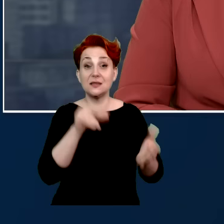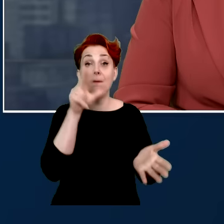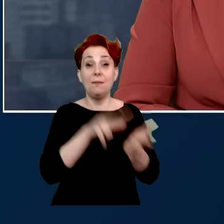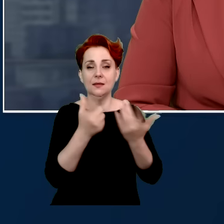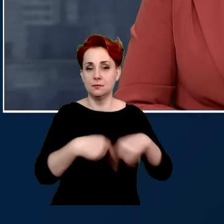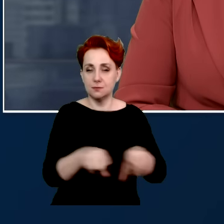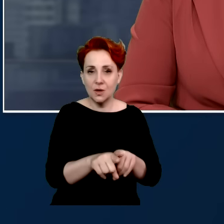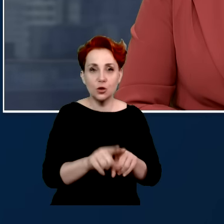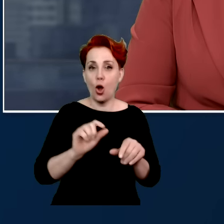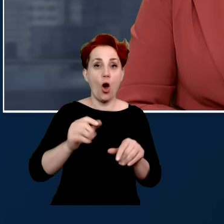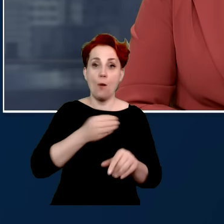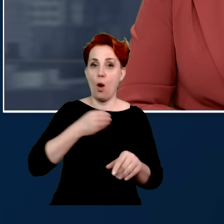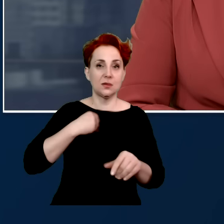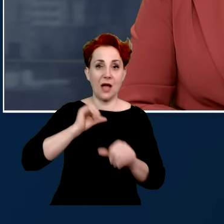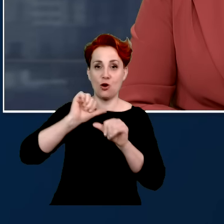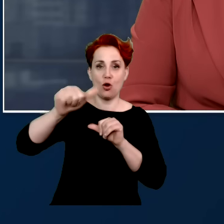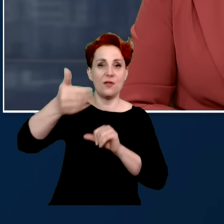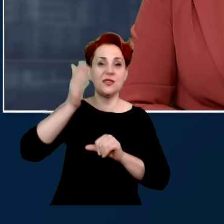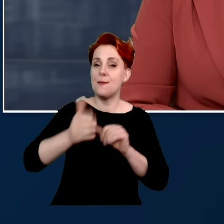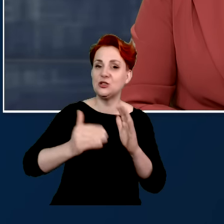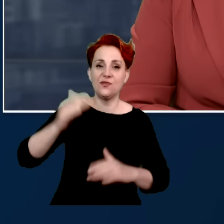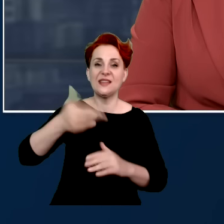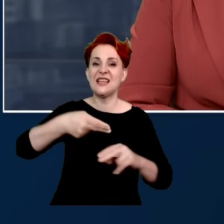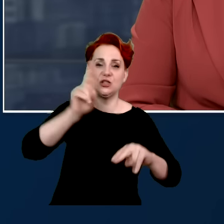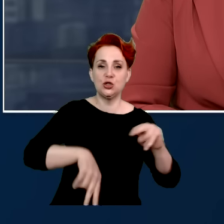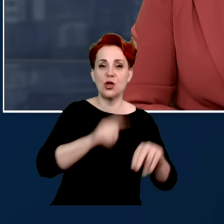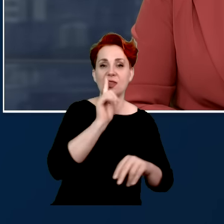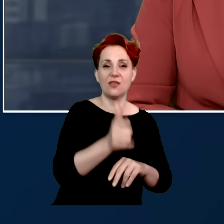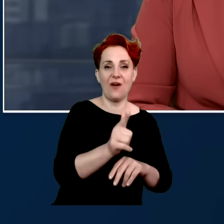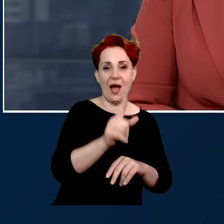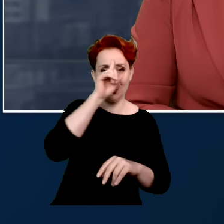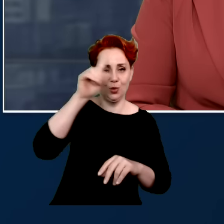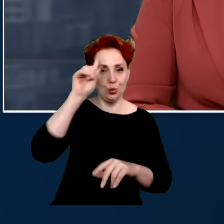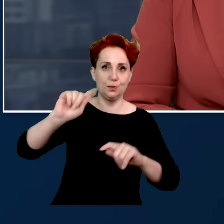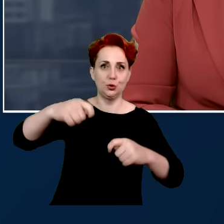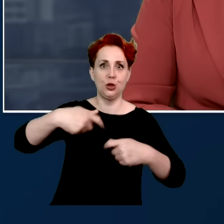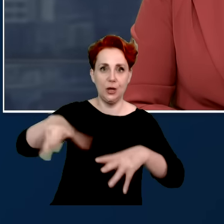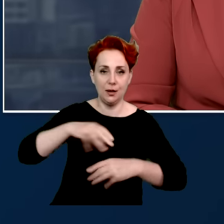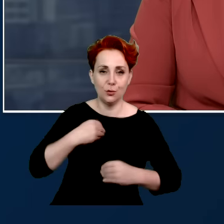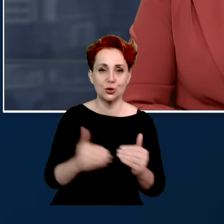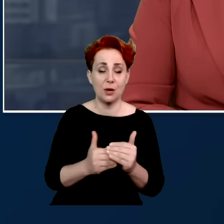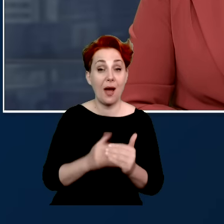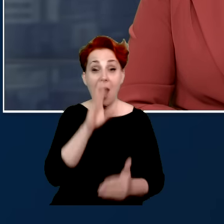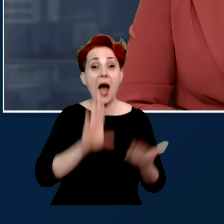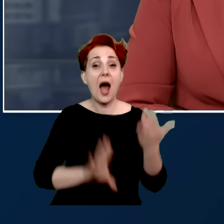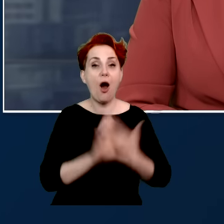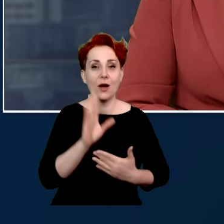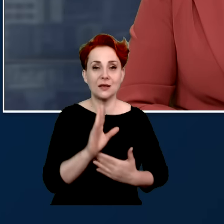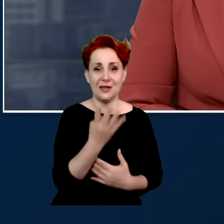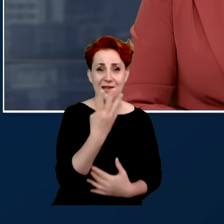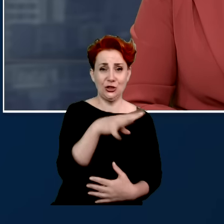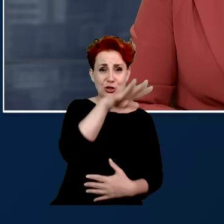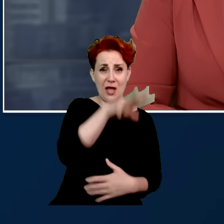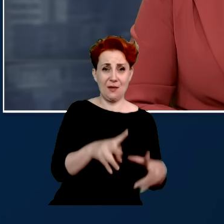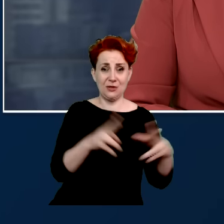co roku nie będzie trafiało więcej niż dwa tysiące tych przymusowych migrantów. Okazuje się, że przez pierwsze cztery miesiące